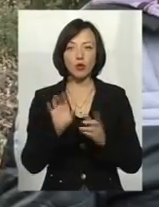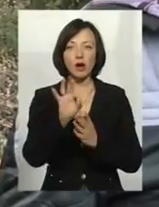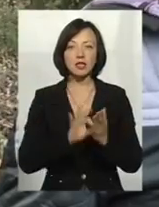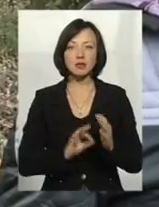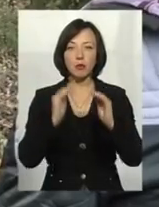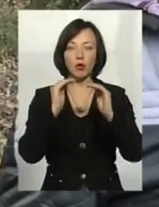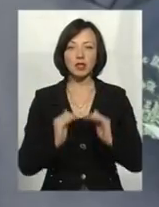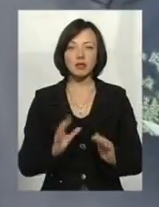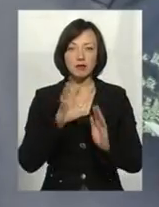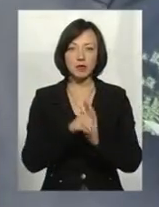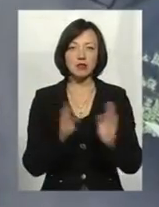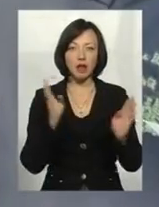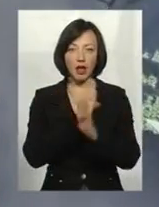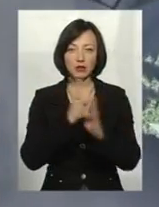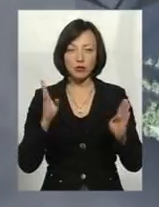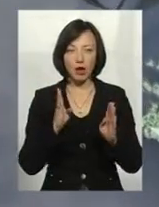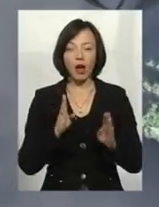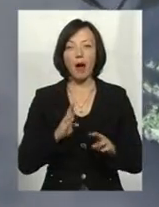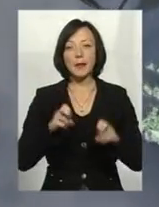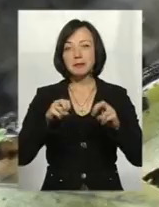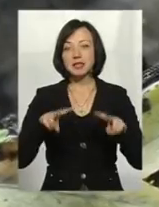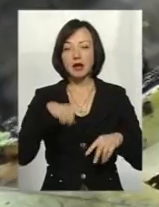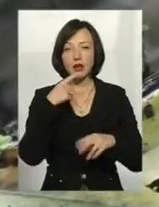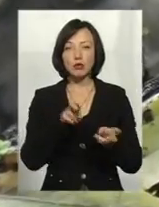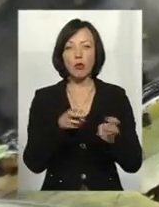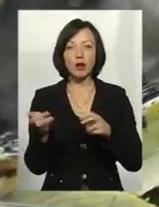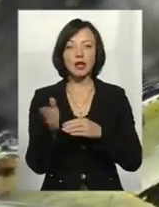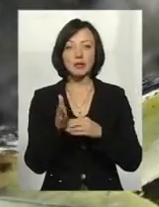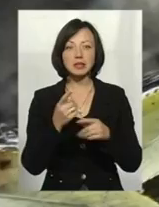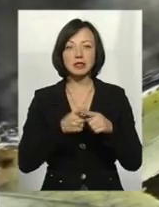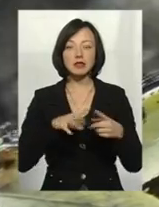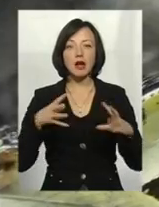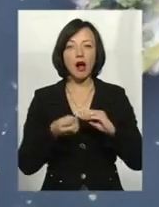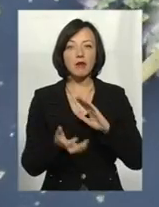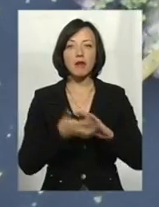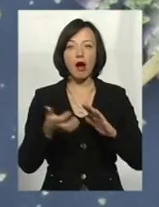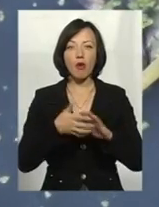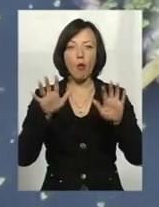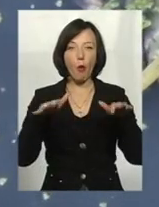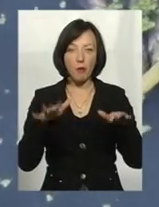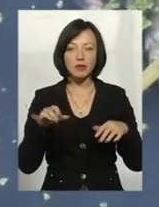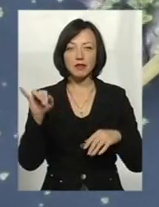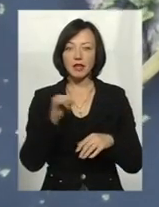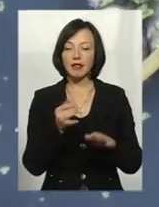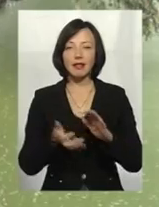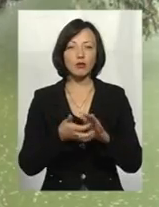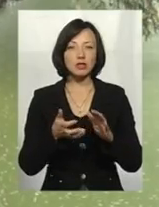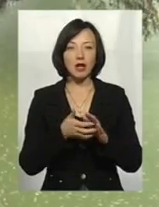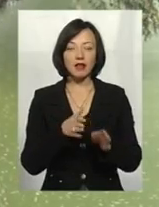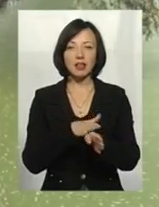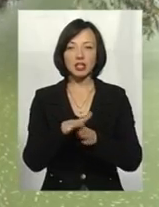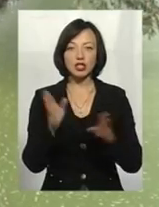понижений вміст кисню. Фахівці припускають, що мор риби – наслідок браку опадів, а відтак і недостатньої